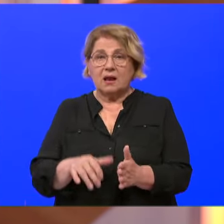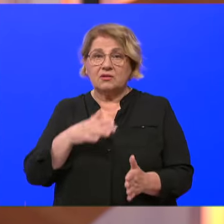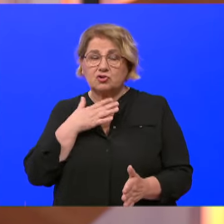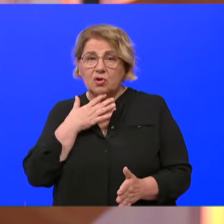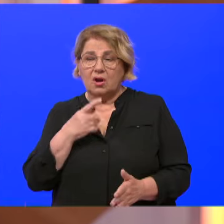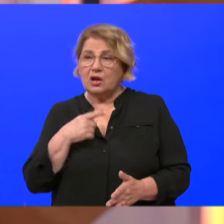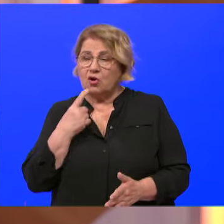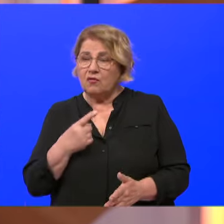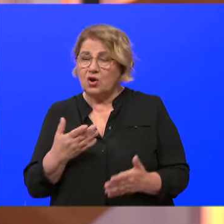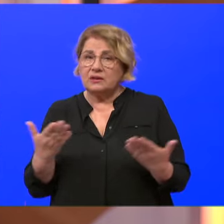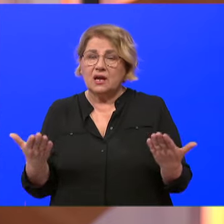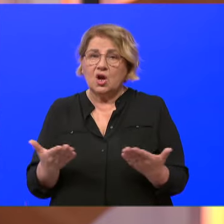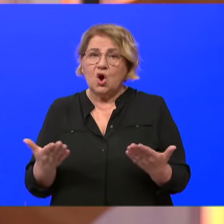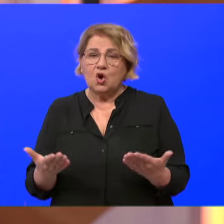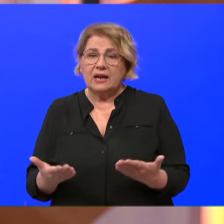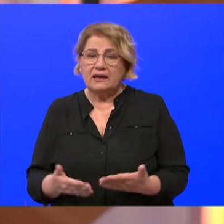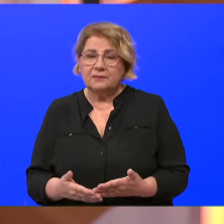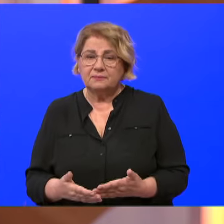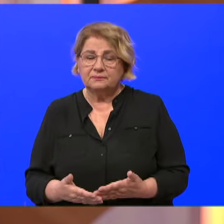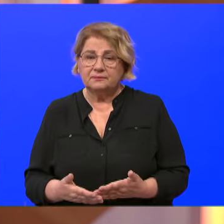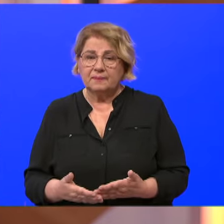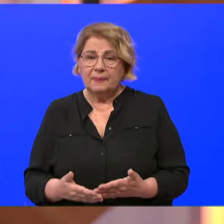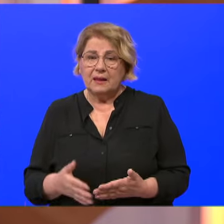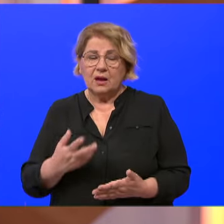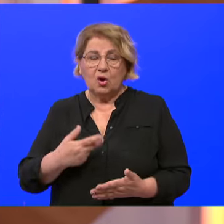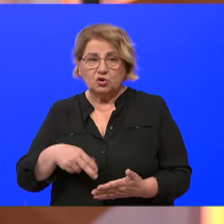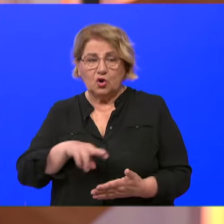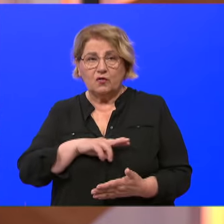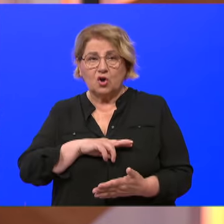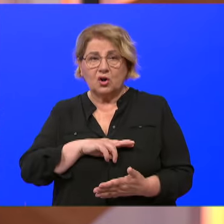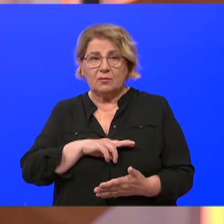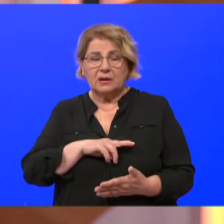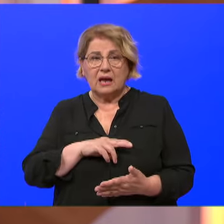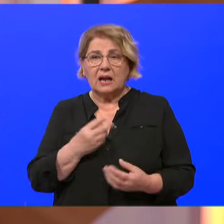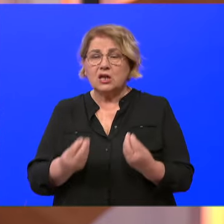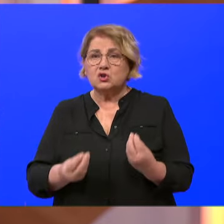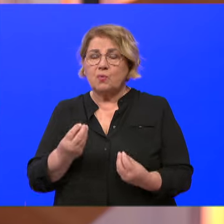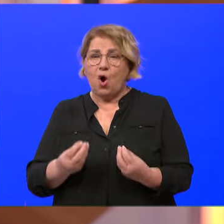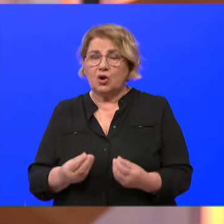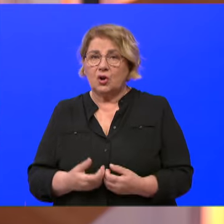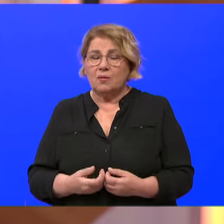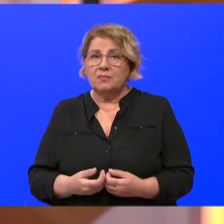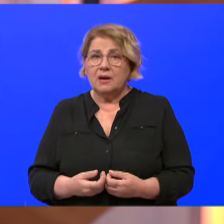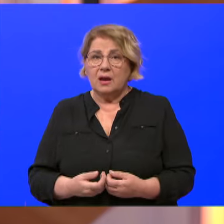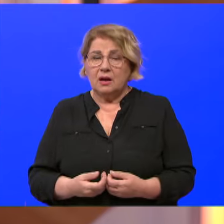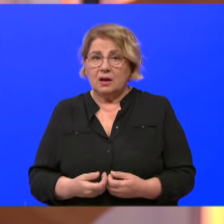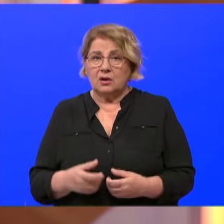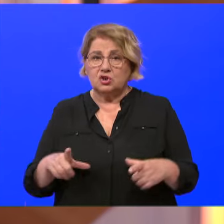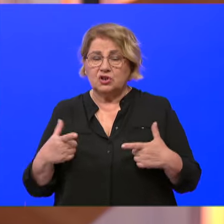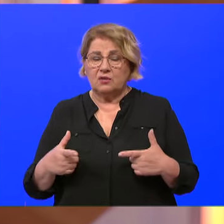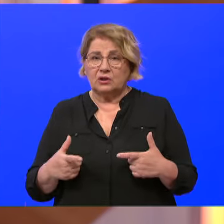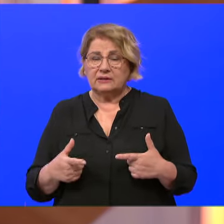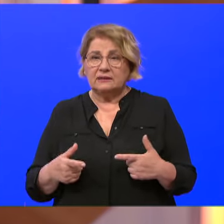govoriti o nekom, ajmo reći, odgovornom spolnom životu, cjepljenju od